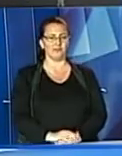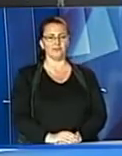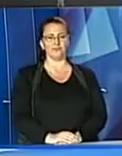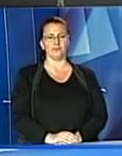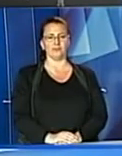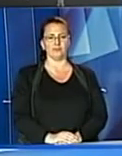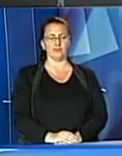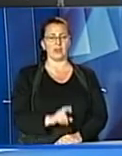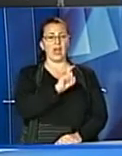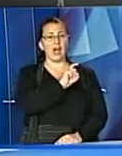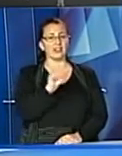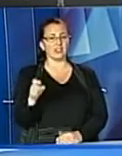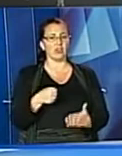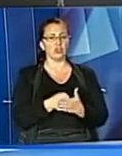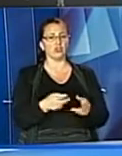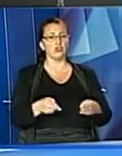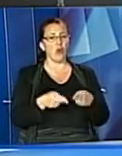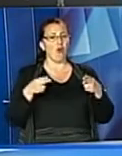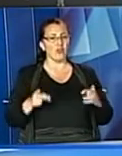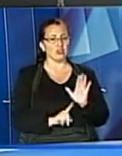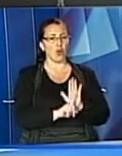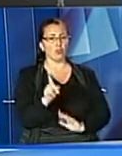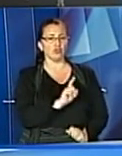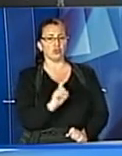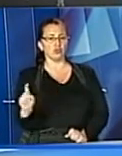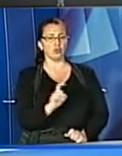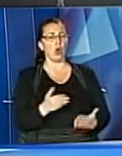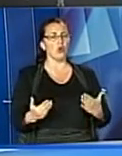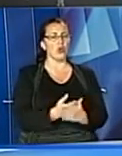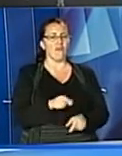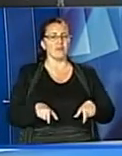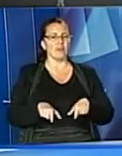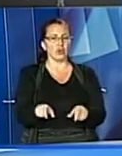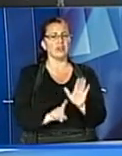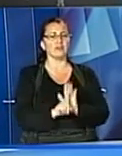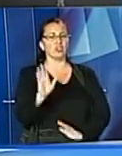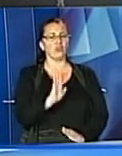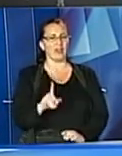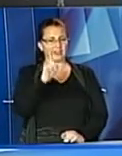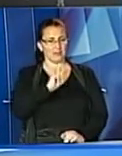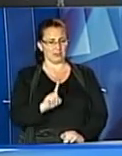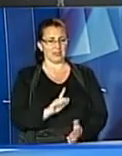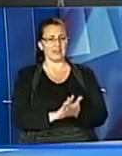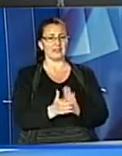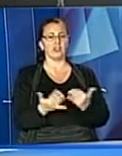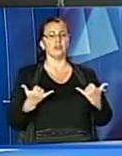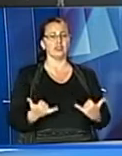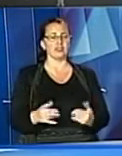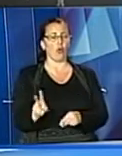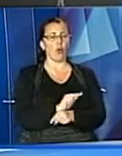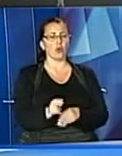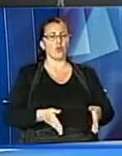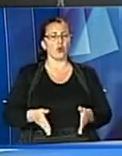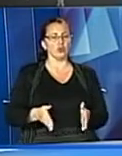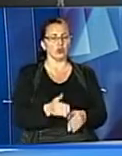А трамваї до залізничного вокзалу почнуть курсувати новими коліями вже на початку вересня. Станом на сьогодні ремонт